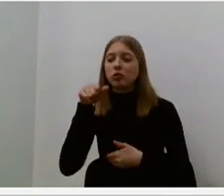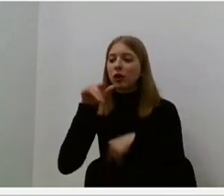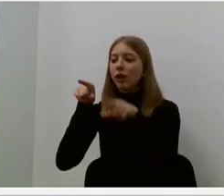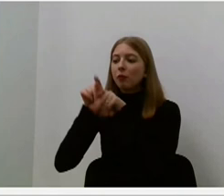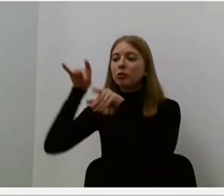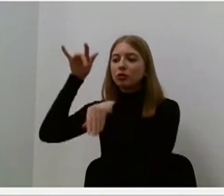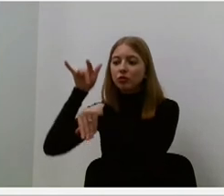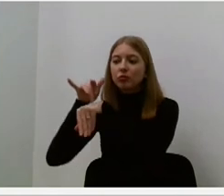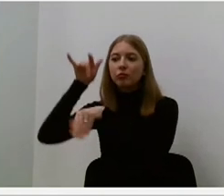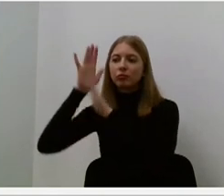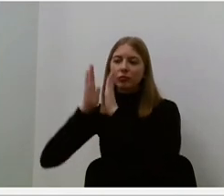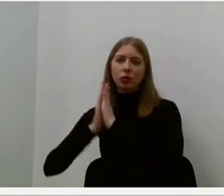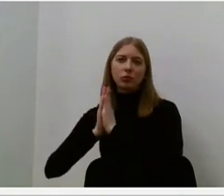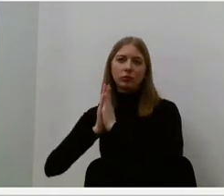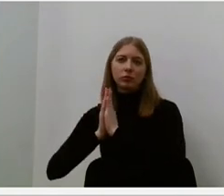prisilėti.